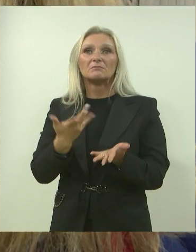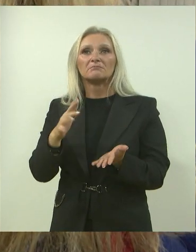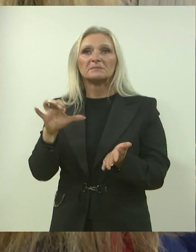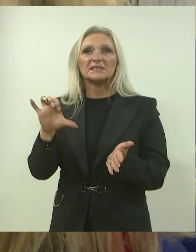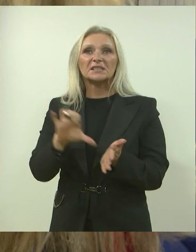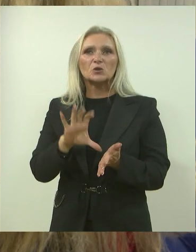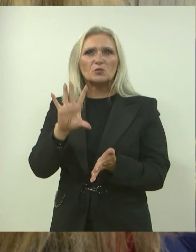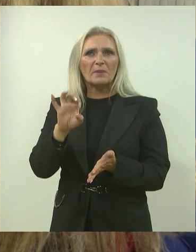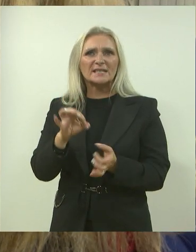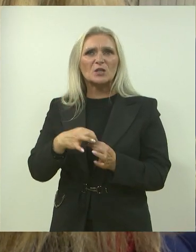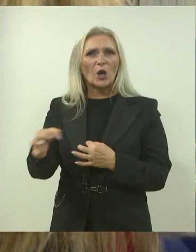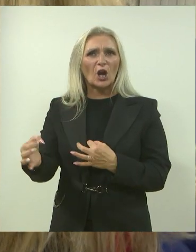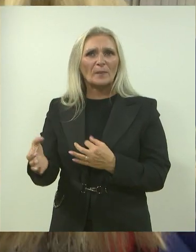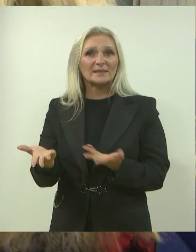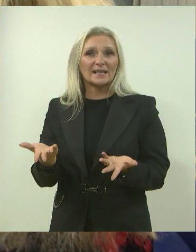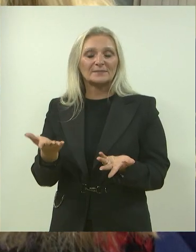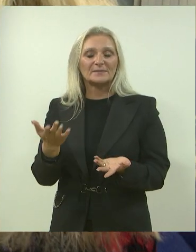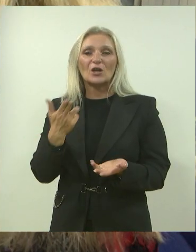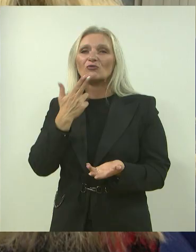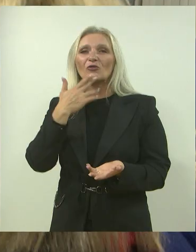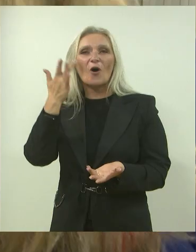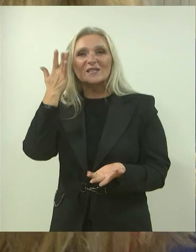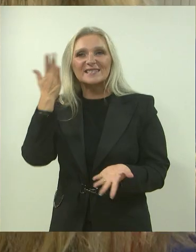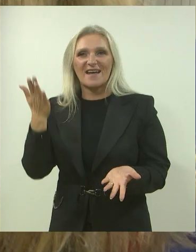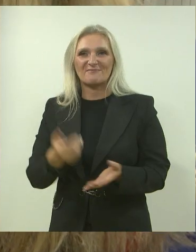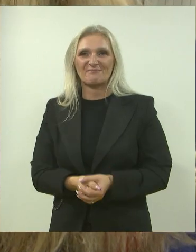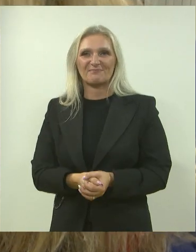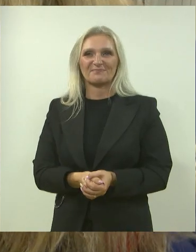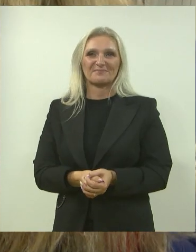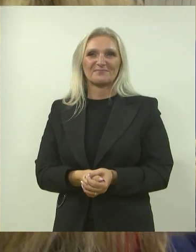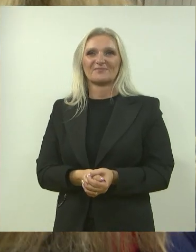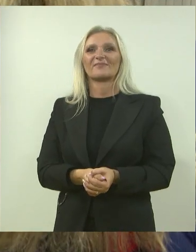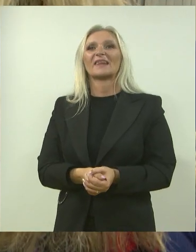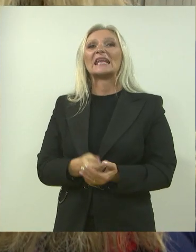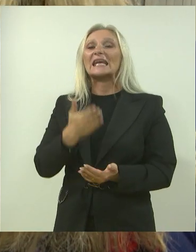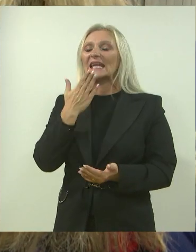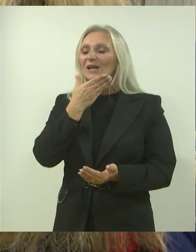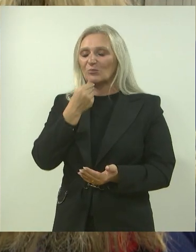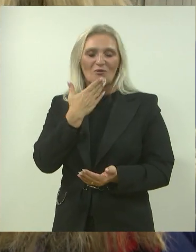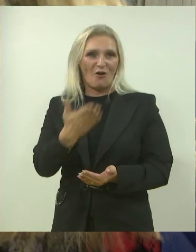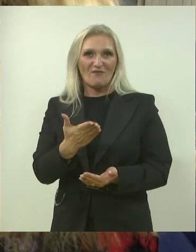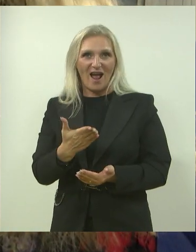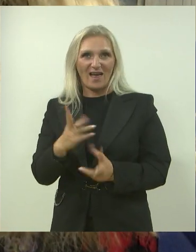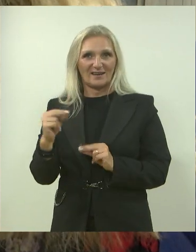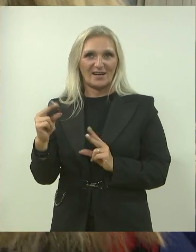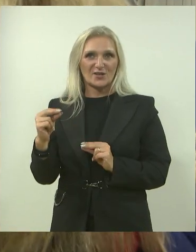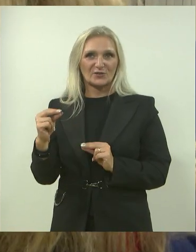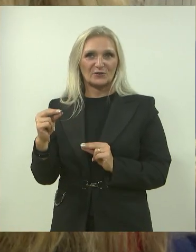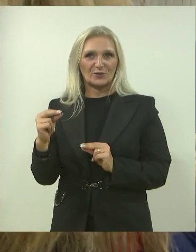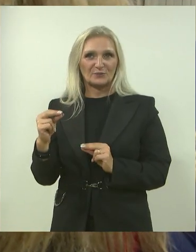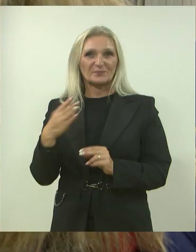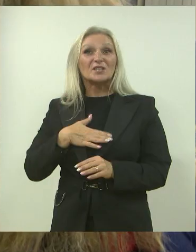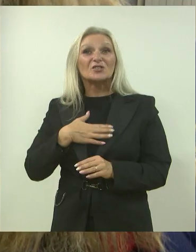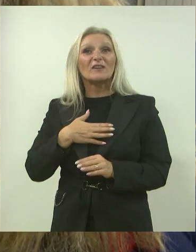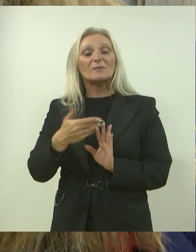i nešto. Eto, nagled, tko zna. Pa da. Ivica, ja vam se puno zahvaljujem na razgovoru. Želim vam